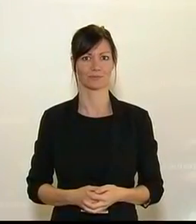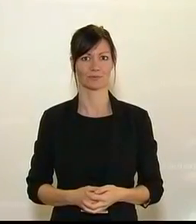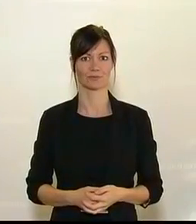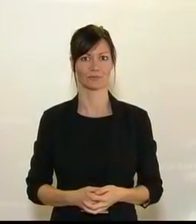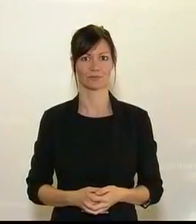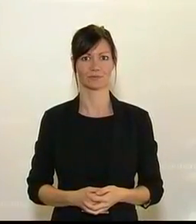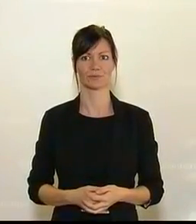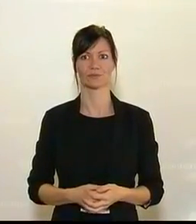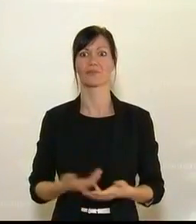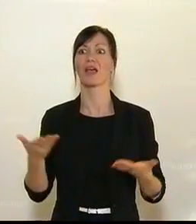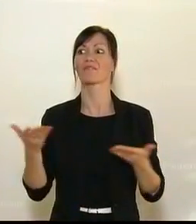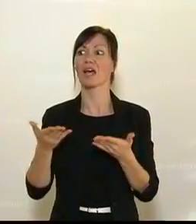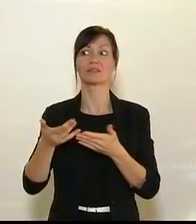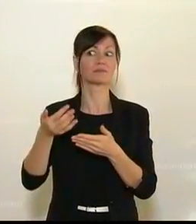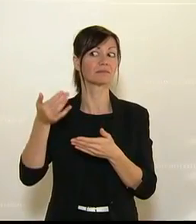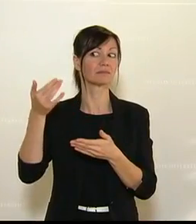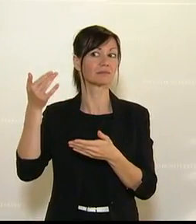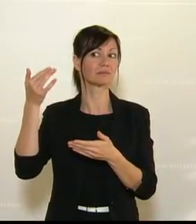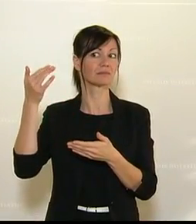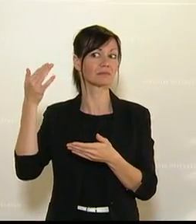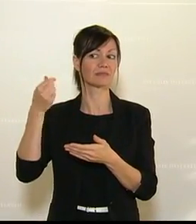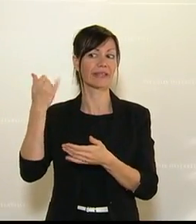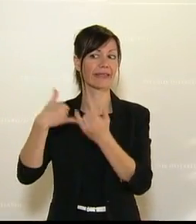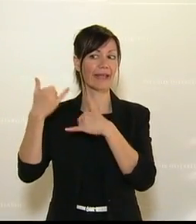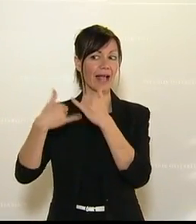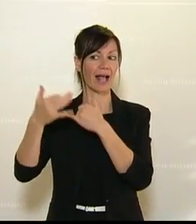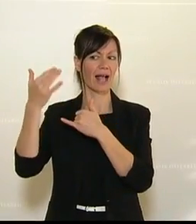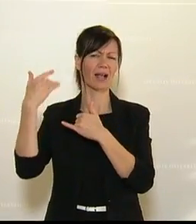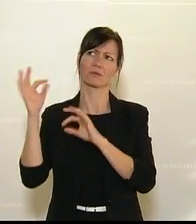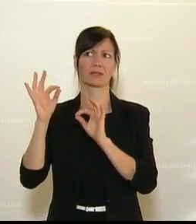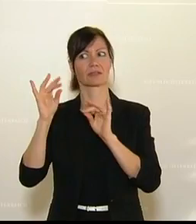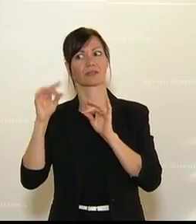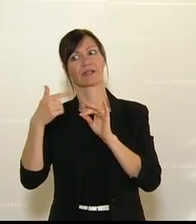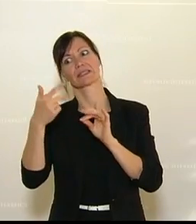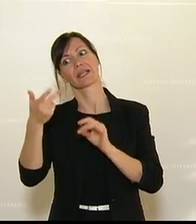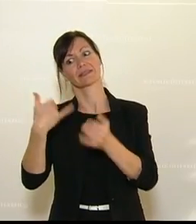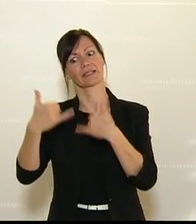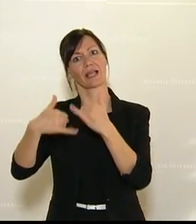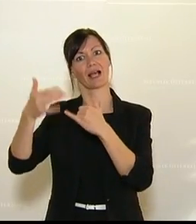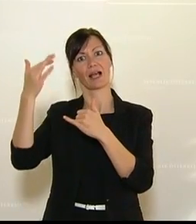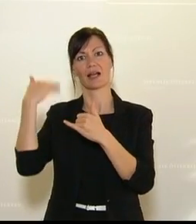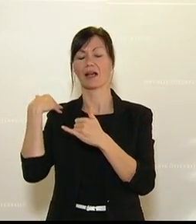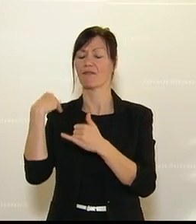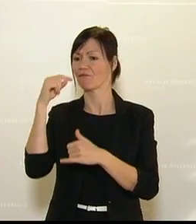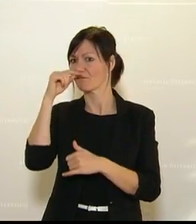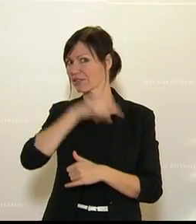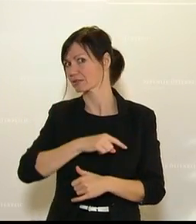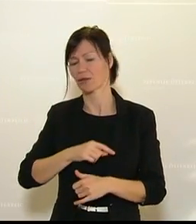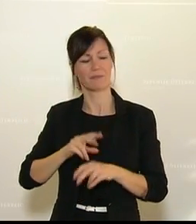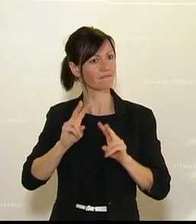Die Versäumnisse, sehr geehrte Damen und Herren, in den vergangenen Jahren, um nicht zu sagen Jahrzehnten, wir haben unglaublich viel